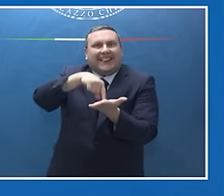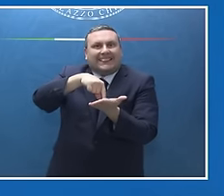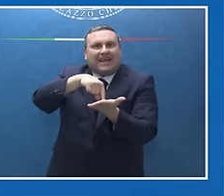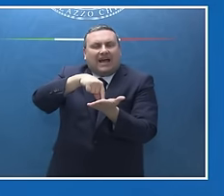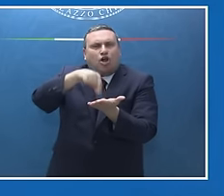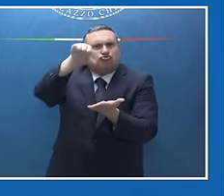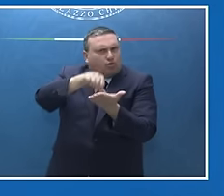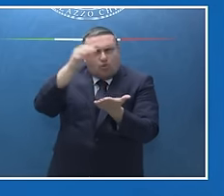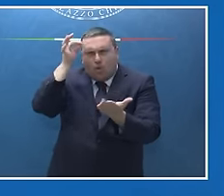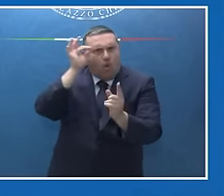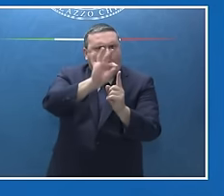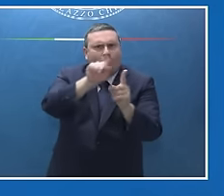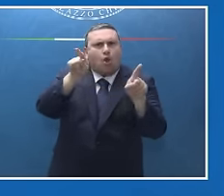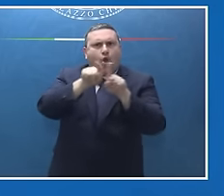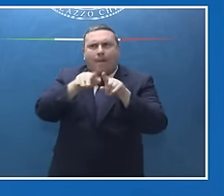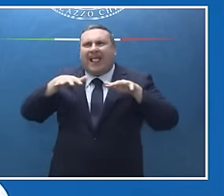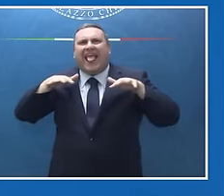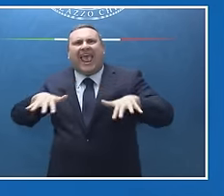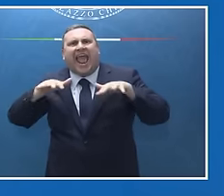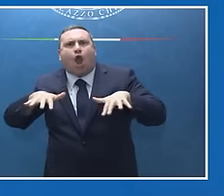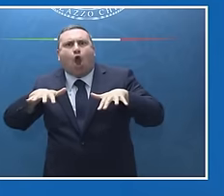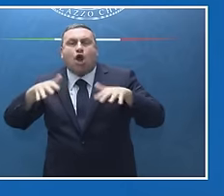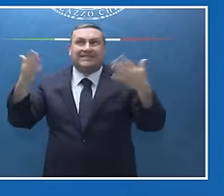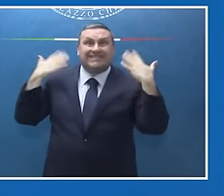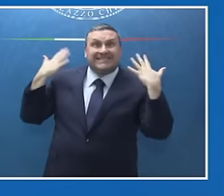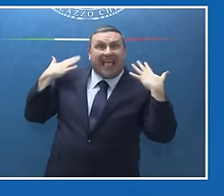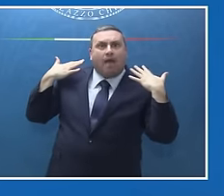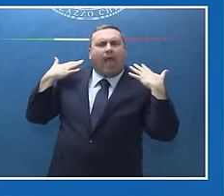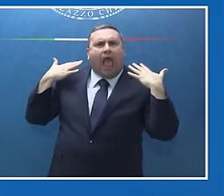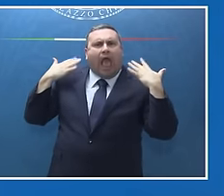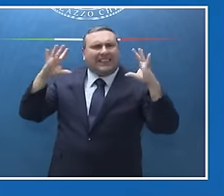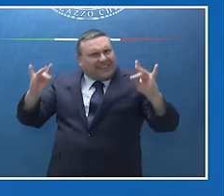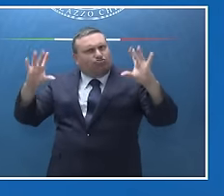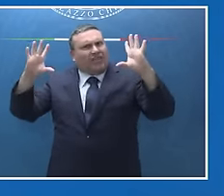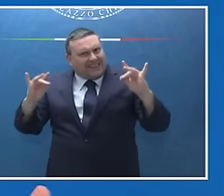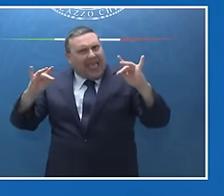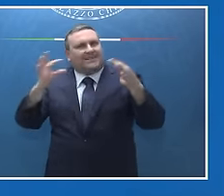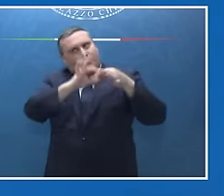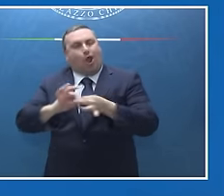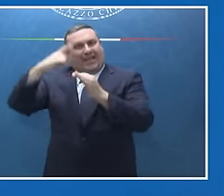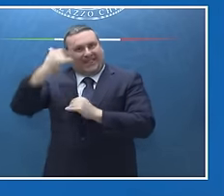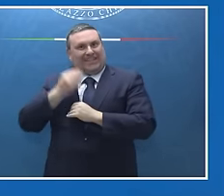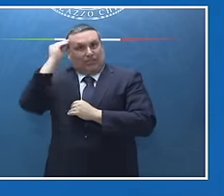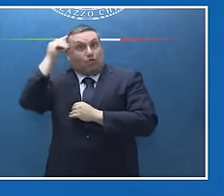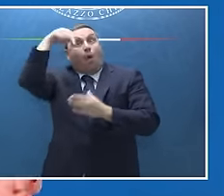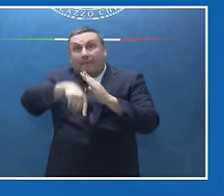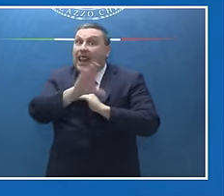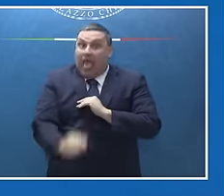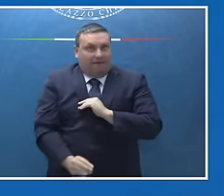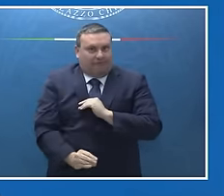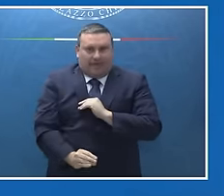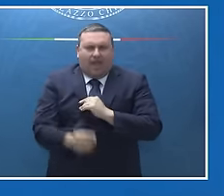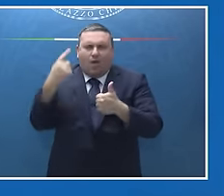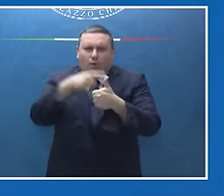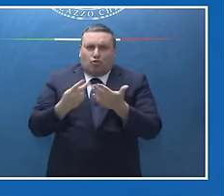ecosistemi digitali in Africa, in particolare nel campo dell'intelligenza artificiale. Sono progetti ad alto potenziale che chiaramente